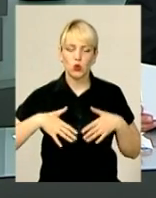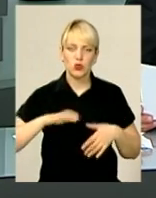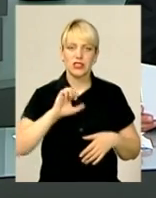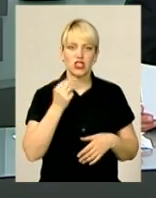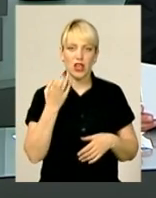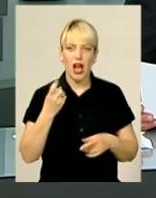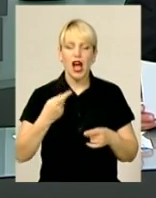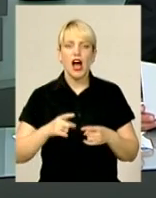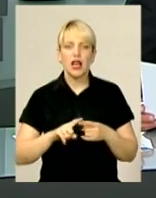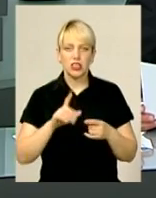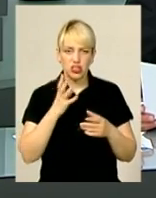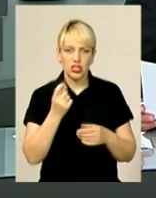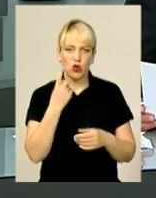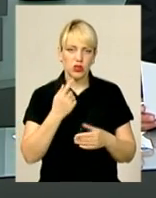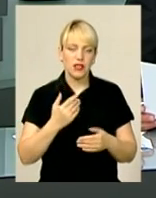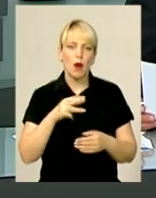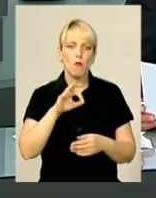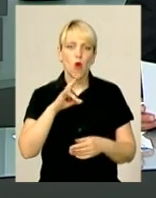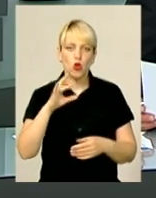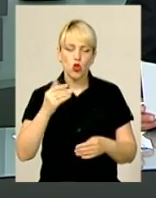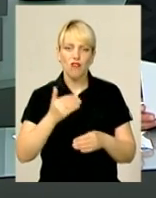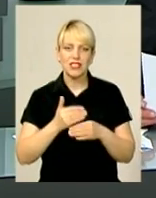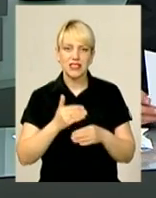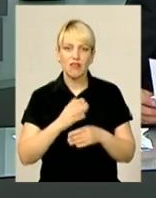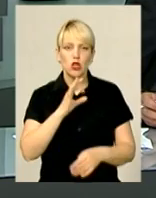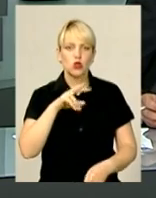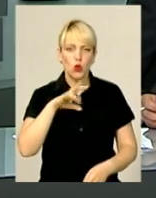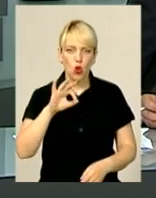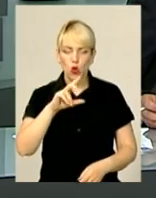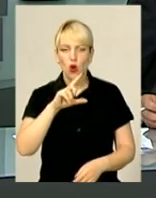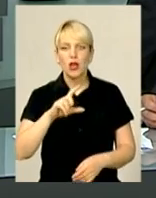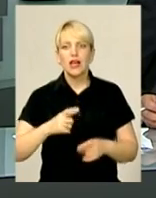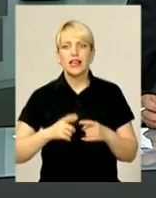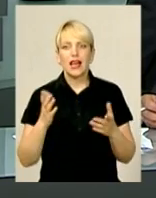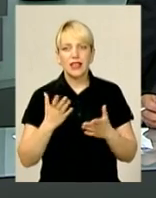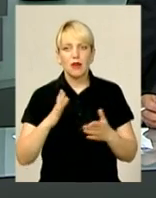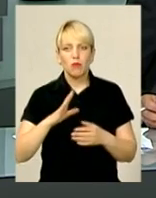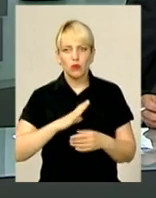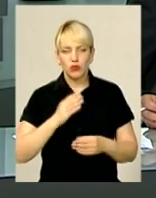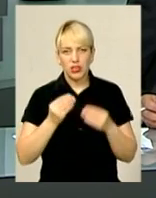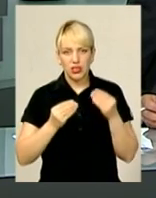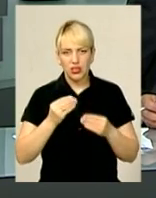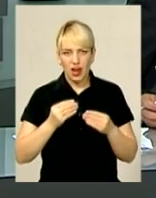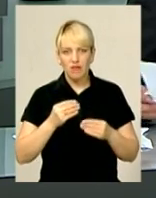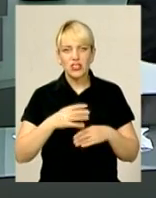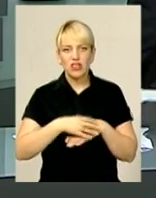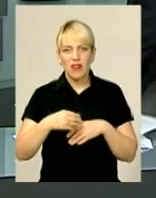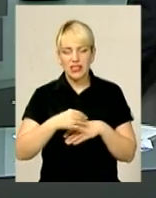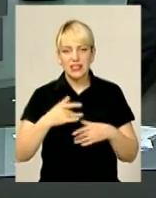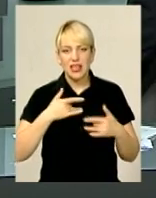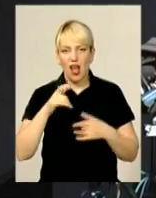фестивалю стала музична моновистава «Соло з оркестрової ями», яку зіграв шведський актор Еліас Файн Герш.